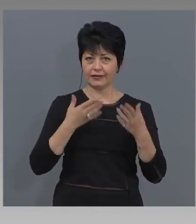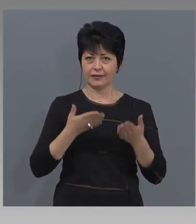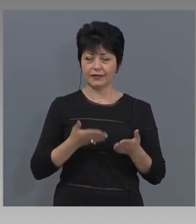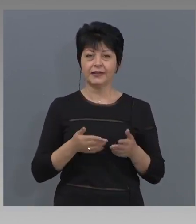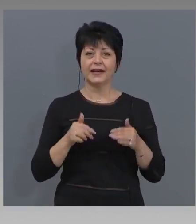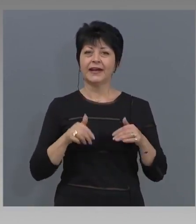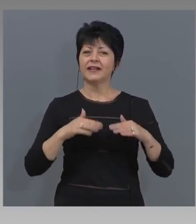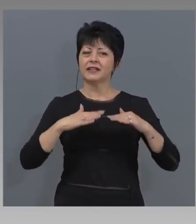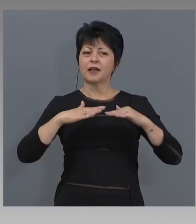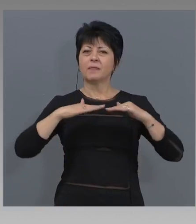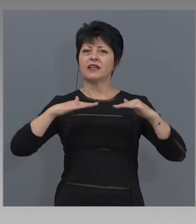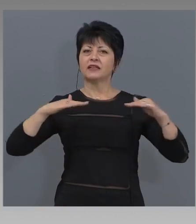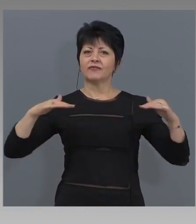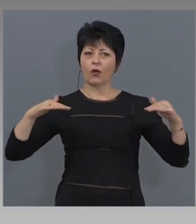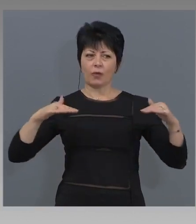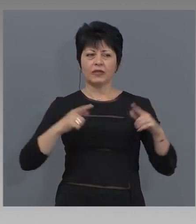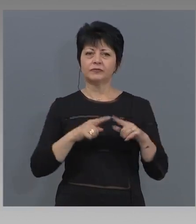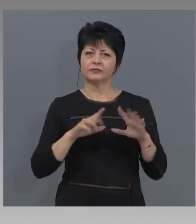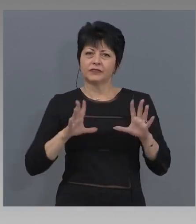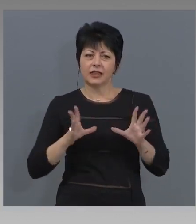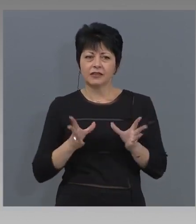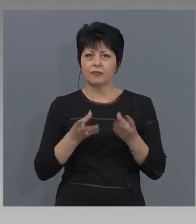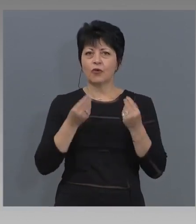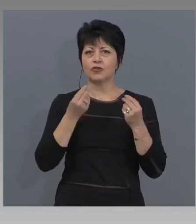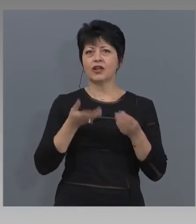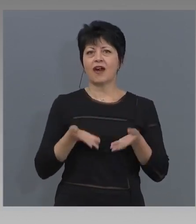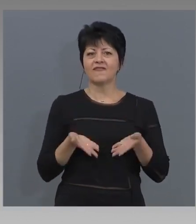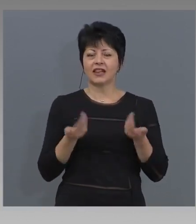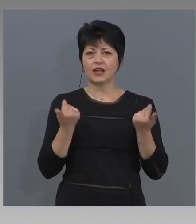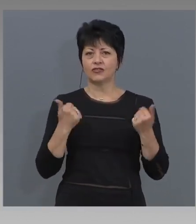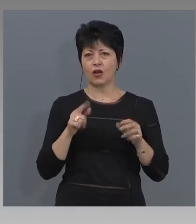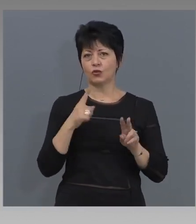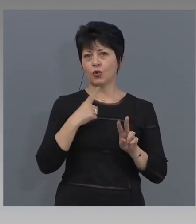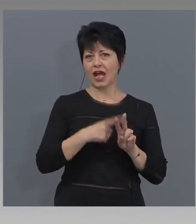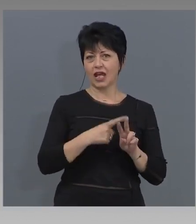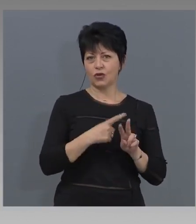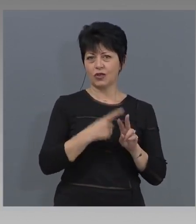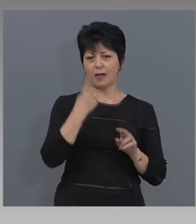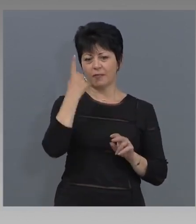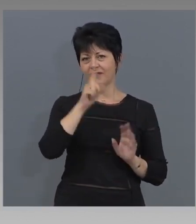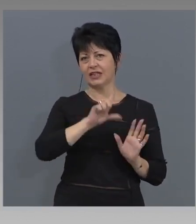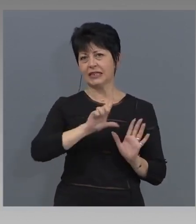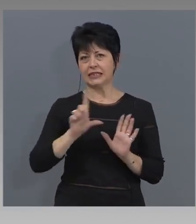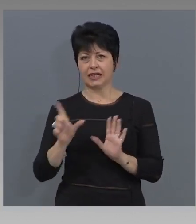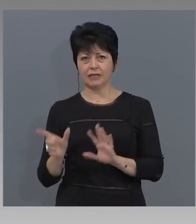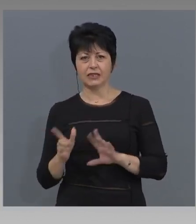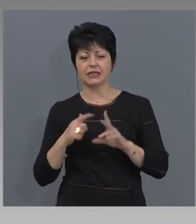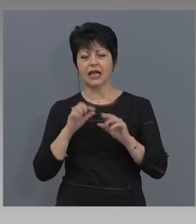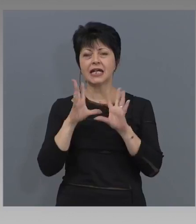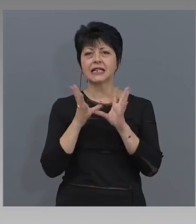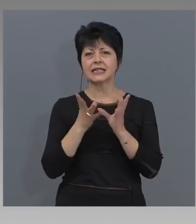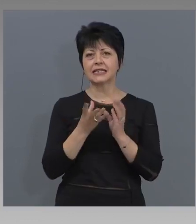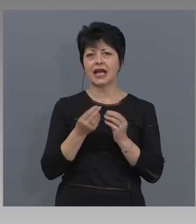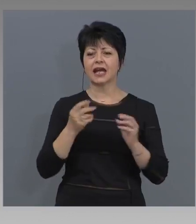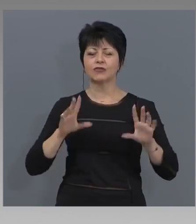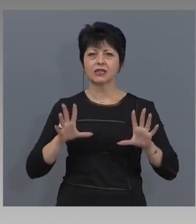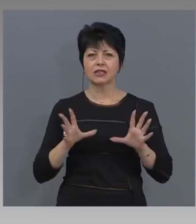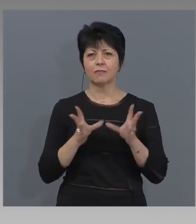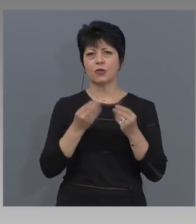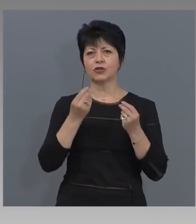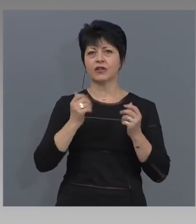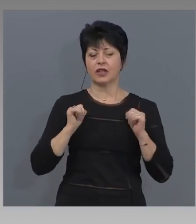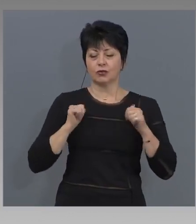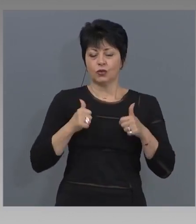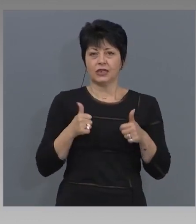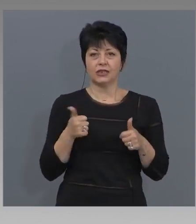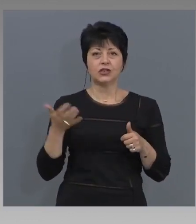Тази платформа ще стартира в началото на юни, в първата седмица на юни, заедно с стартирането на туристическия сезон.